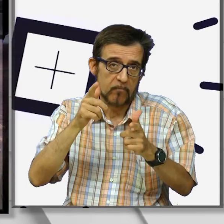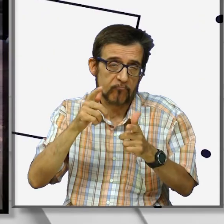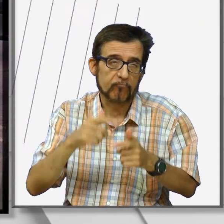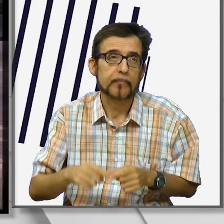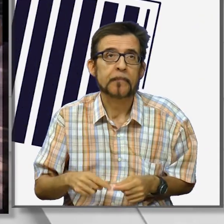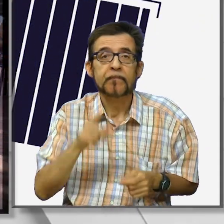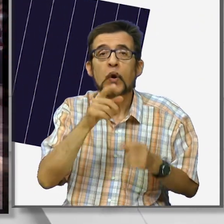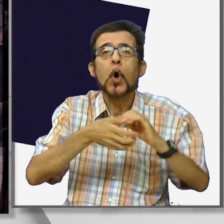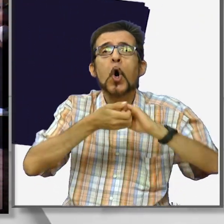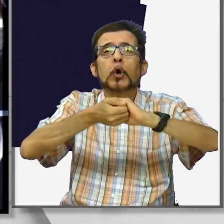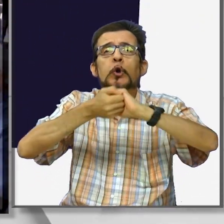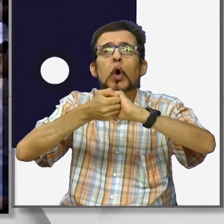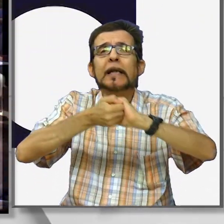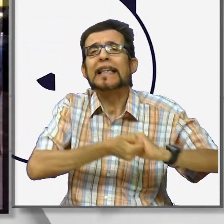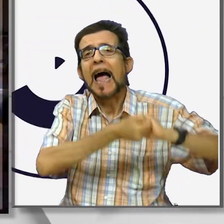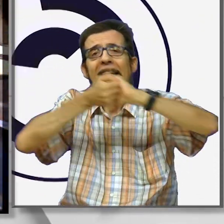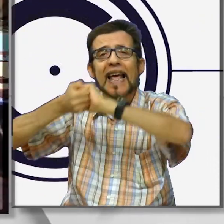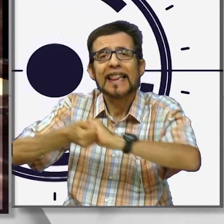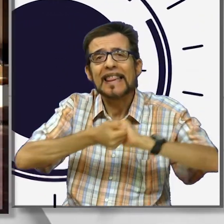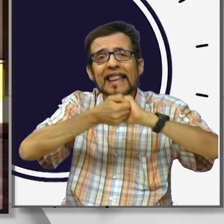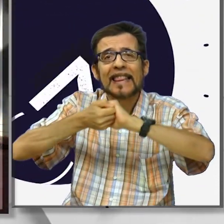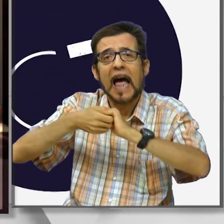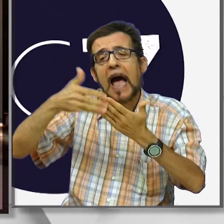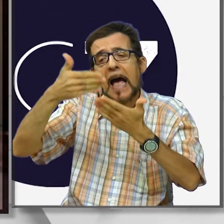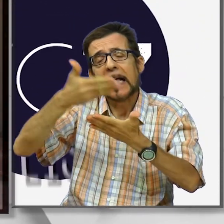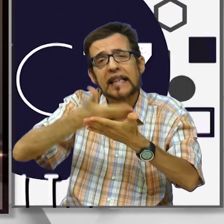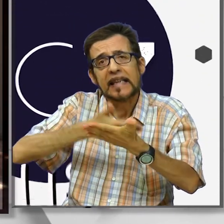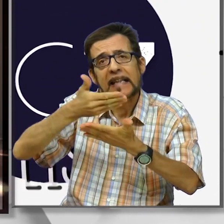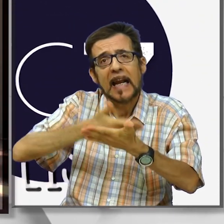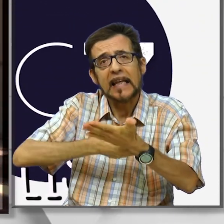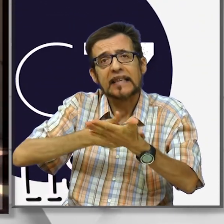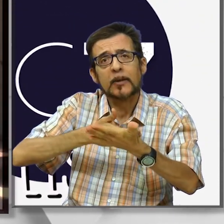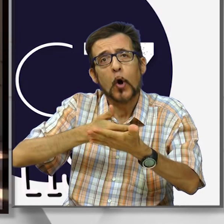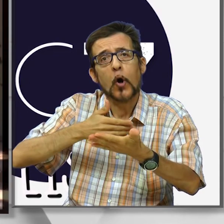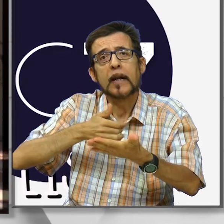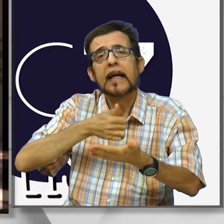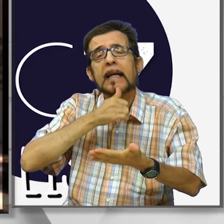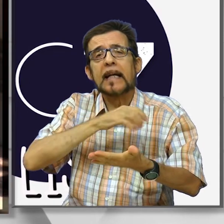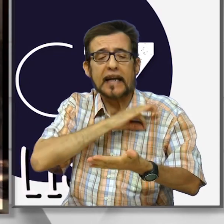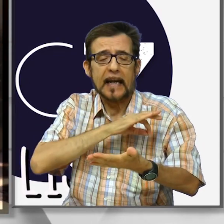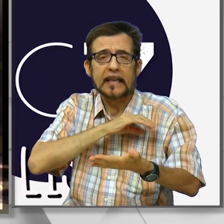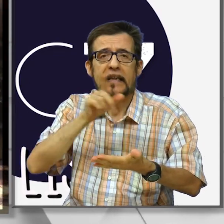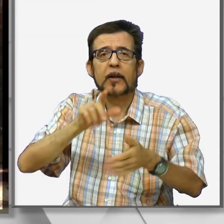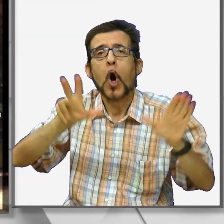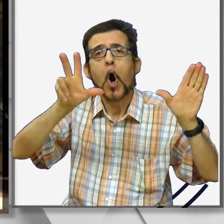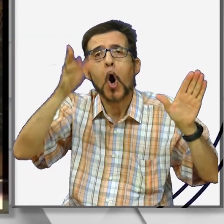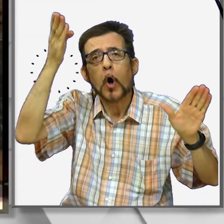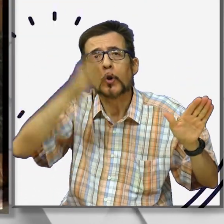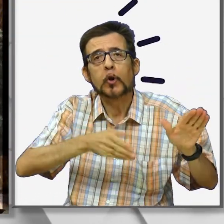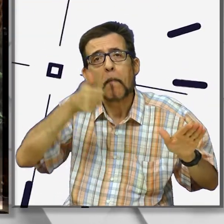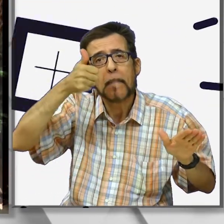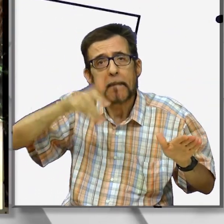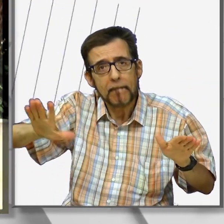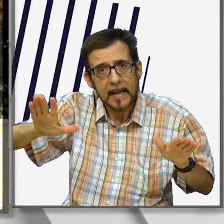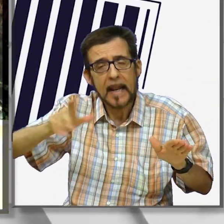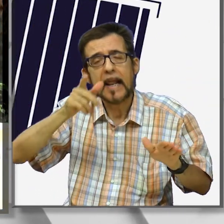La solidarietà passa anche attraverso la dichiarazione dei redditi, per questo la Chiesa Cattolica rinnova il suo appello per ricevere l'otto per mille dei cittadini.